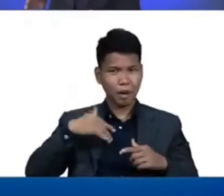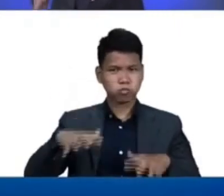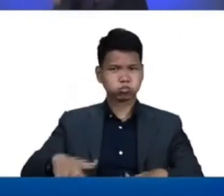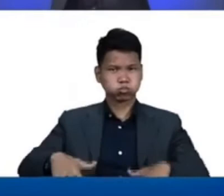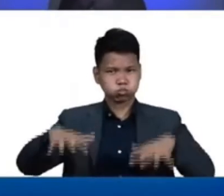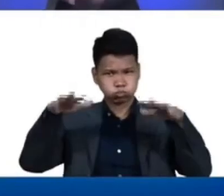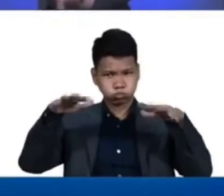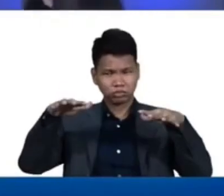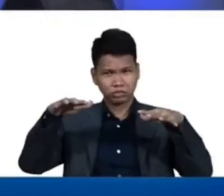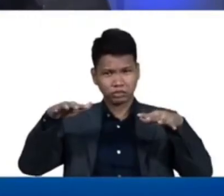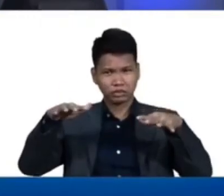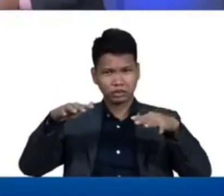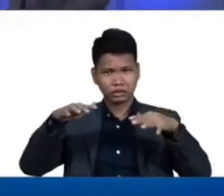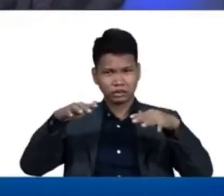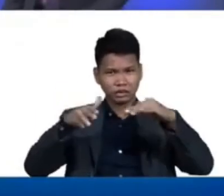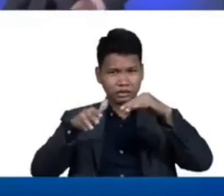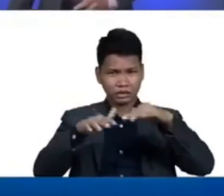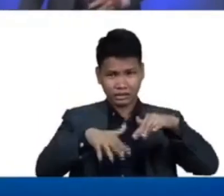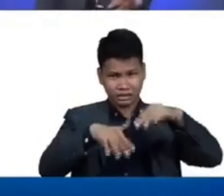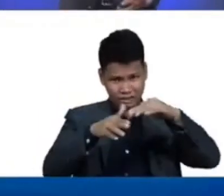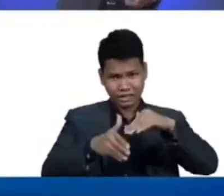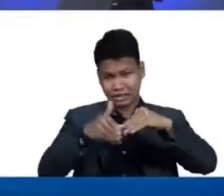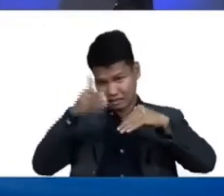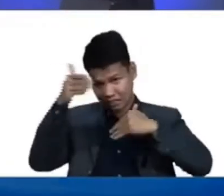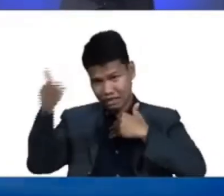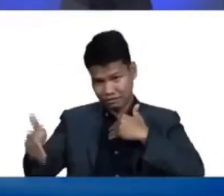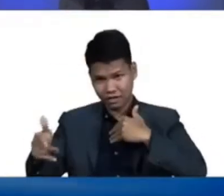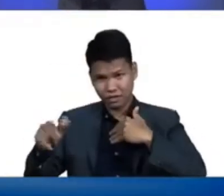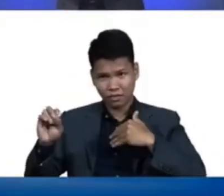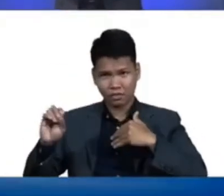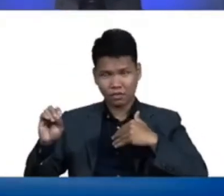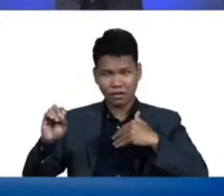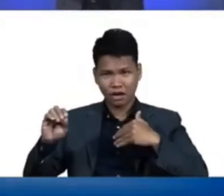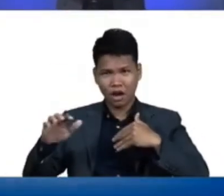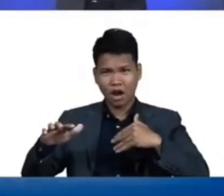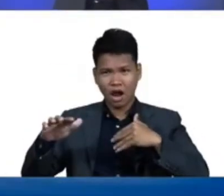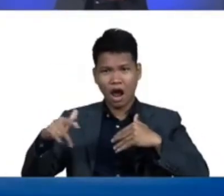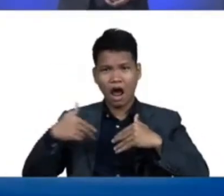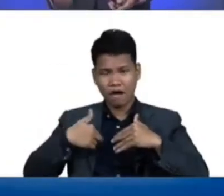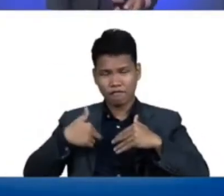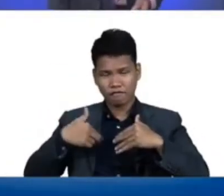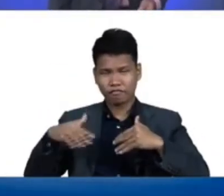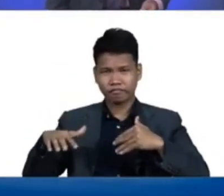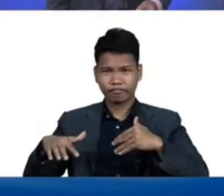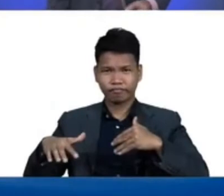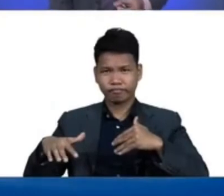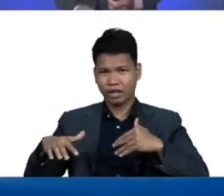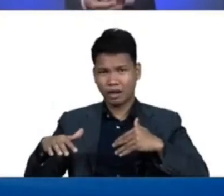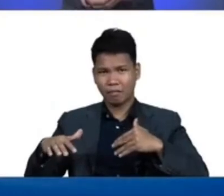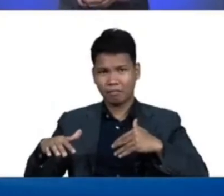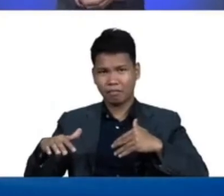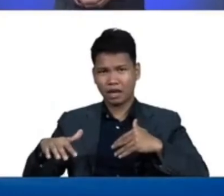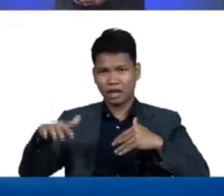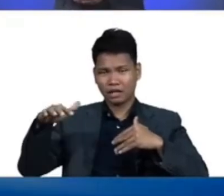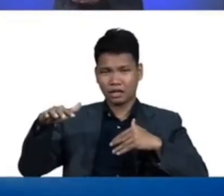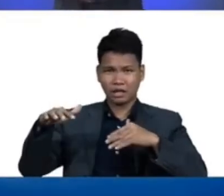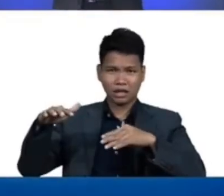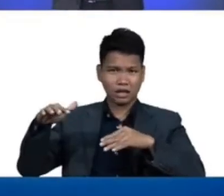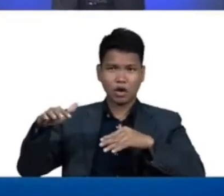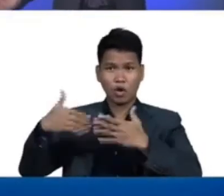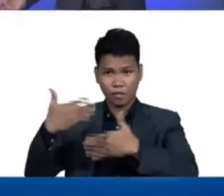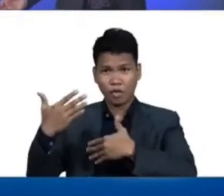mga tao after yung baha titignan po natin the life expectancy before the flood